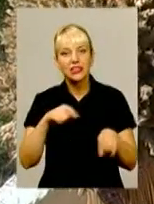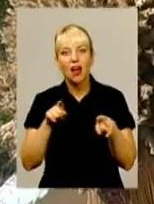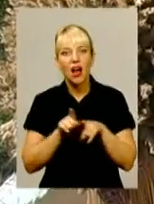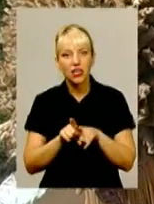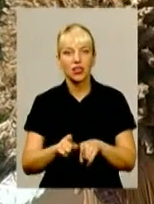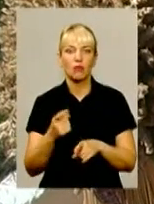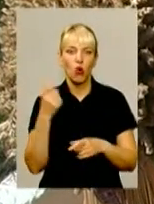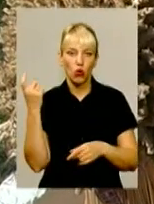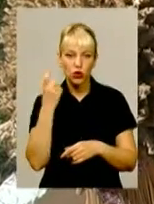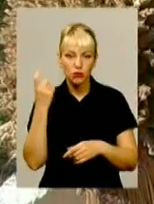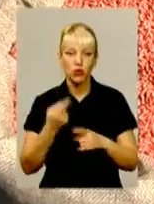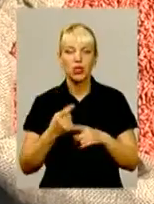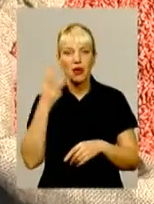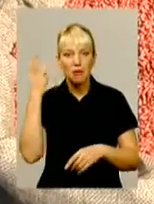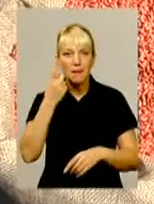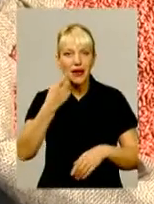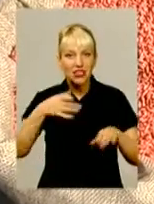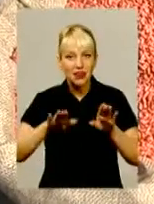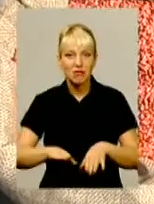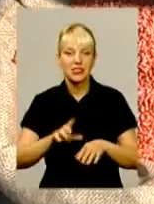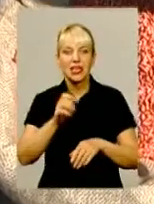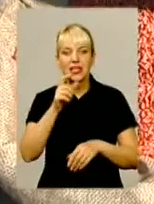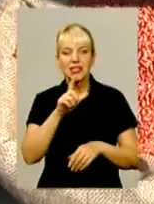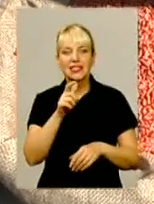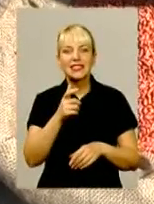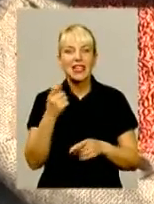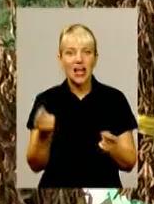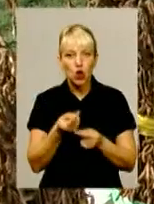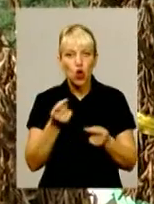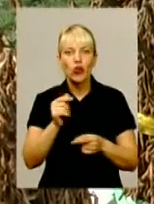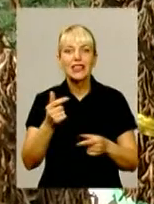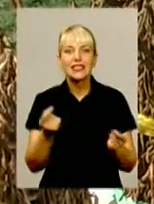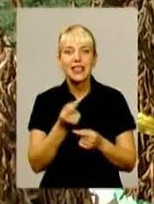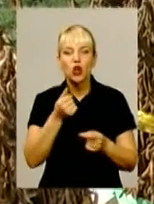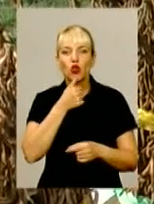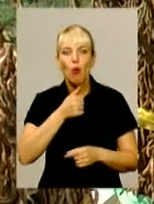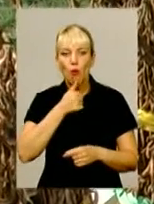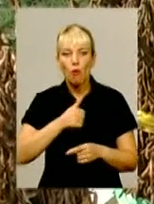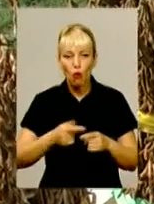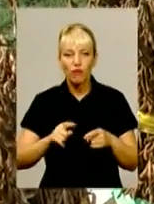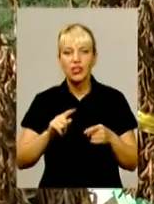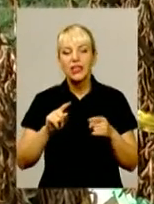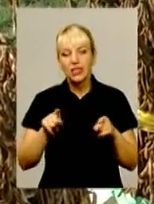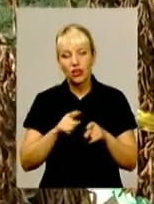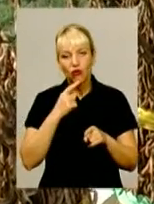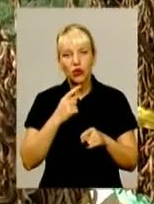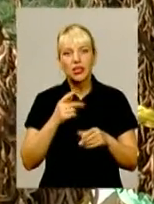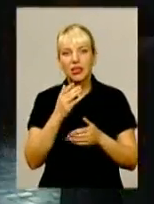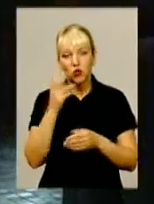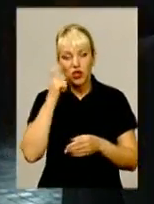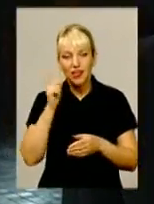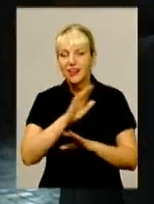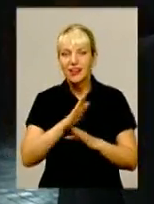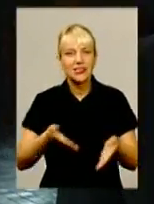урожайністю зернових і зернобобових. Тож без хліба ми наступного року не залишимося, запевнив перший заступник міністр аграрної політики та продовольства.